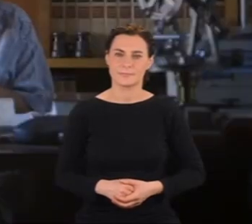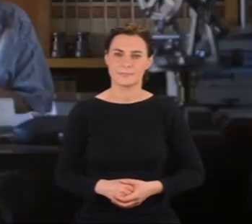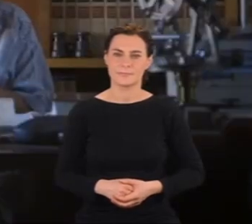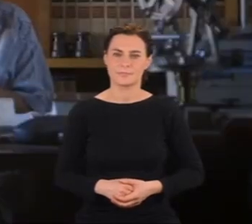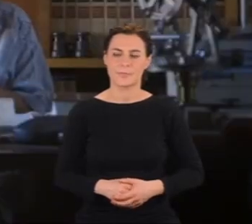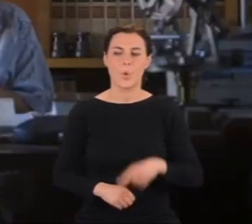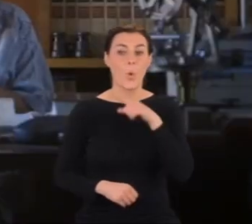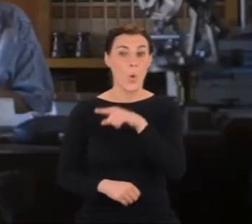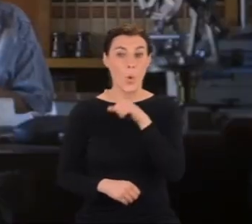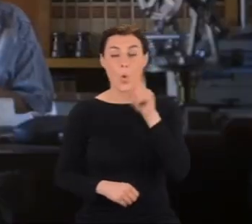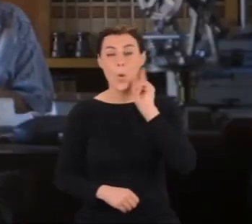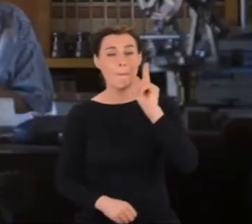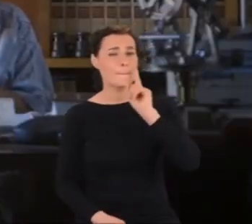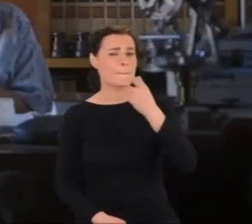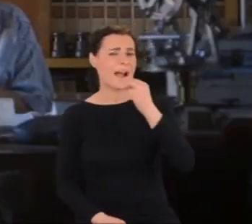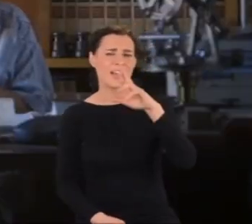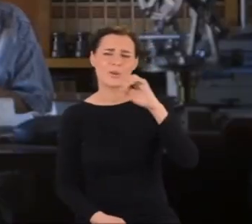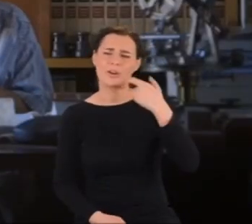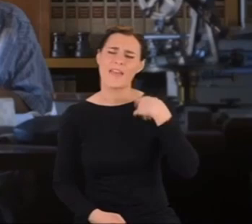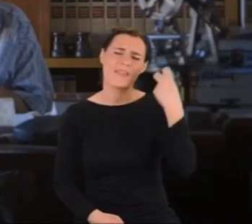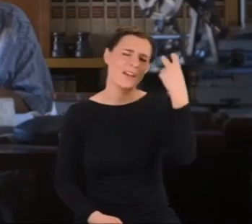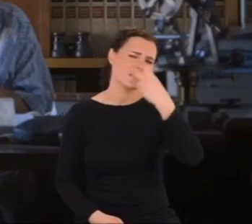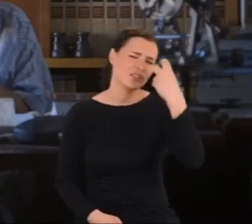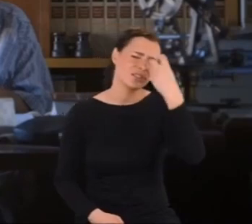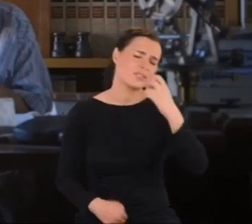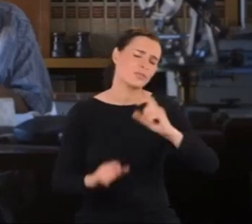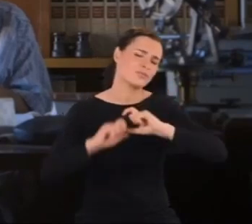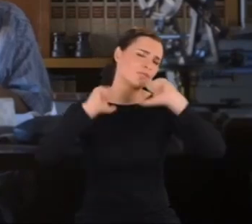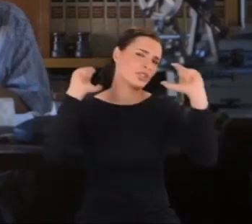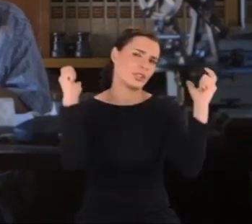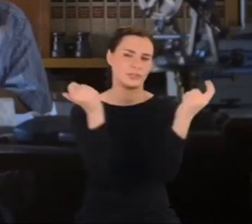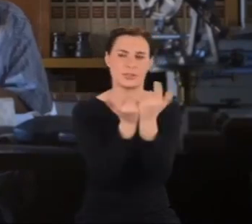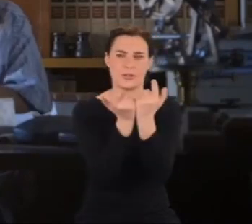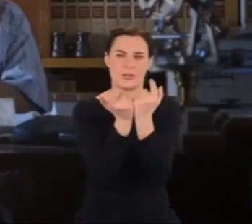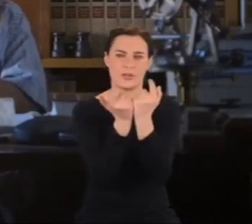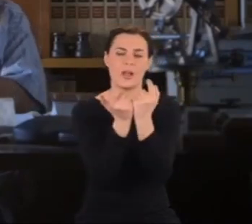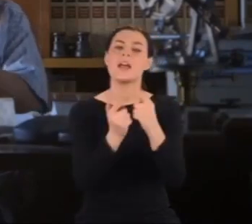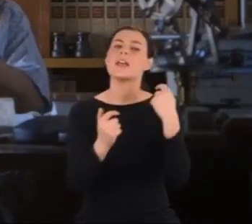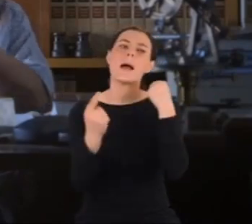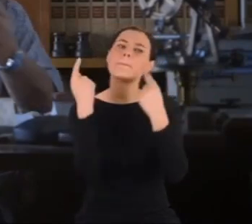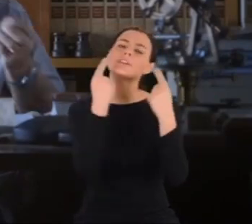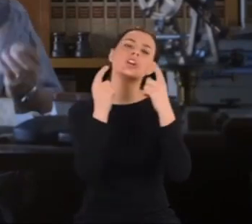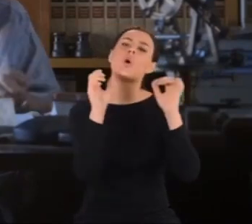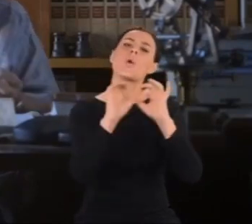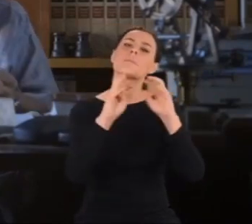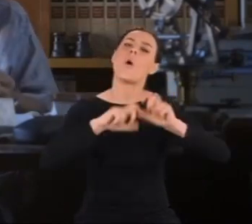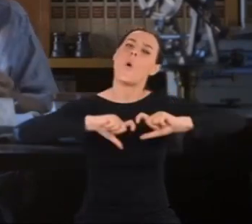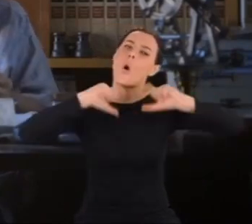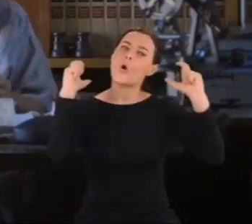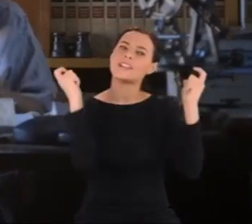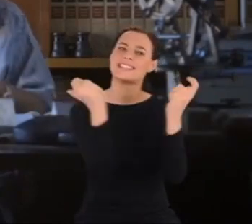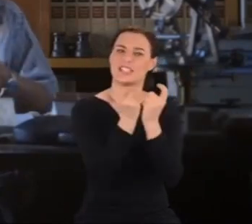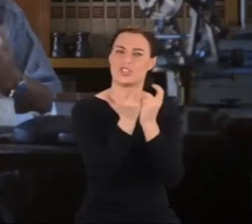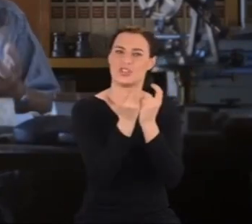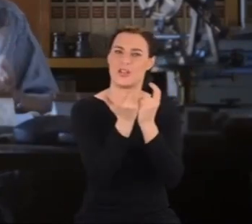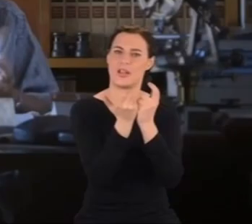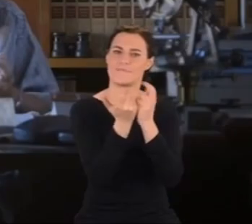Interesował się wszystkim. Moim zdaniem miał holistyczne podejście do rzeczywistości.